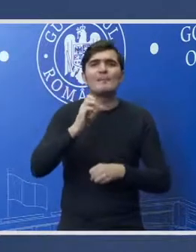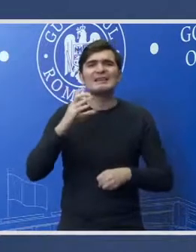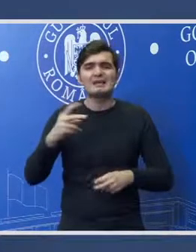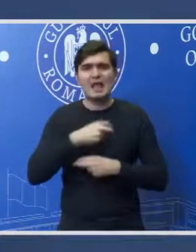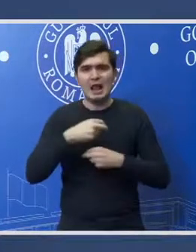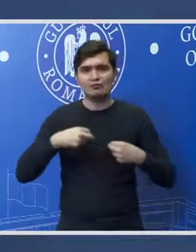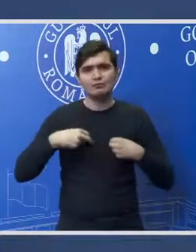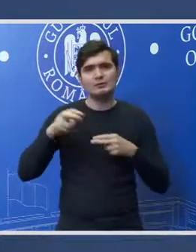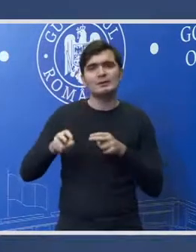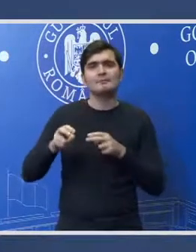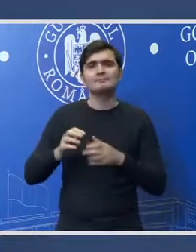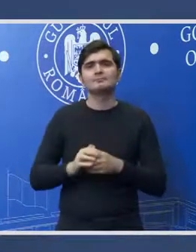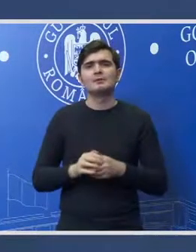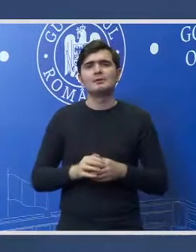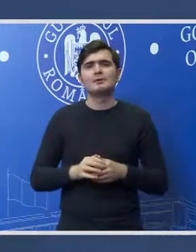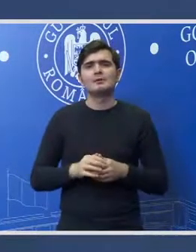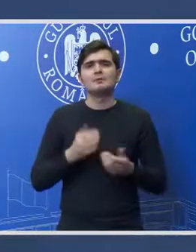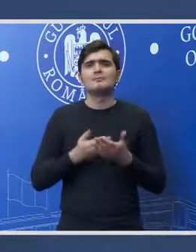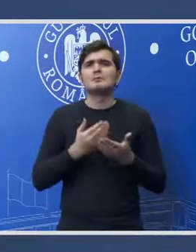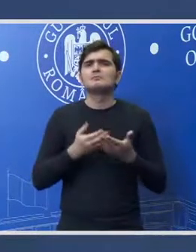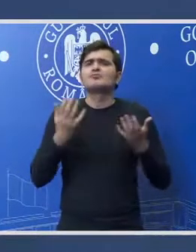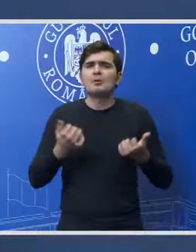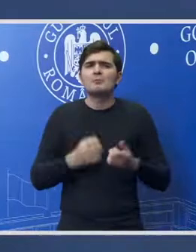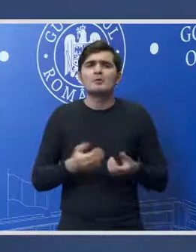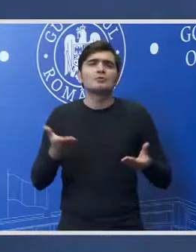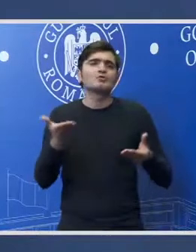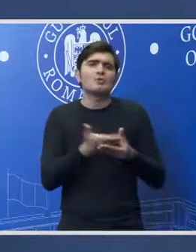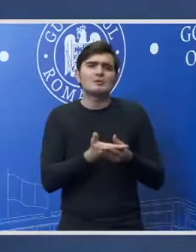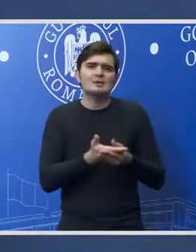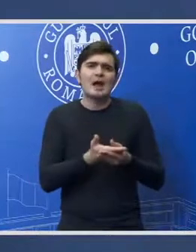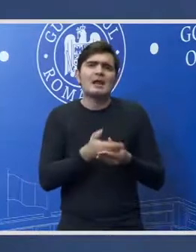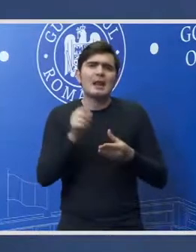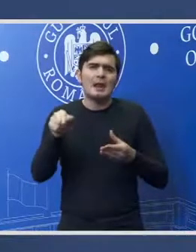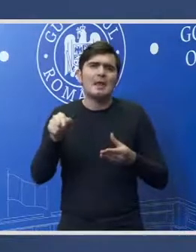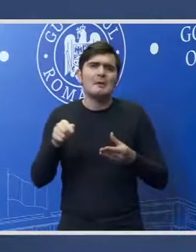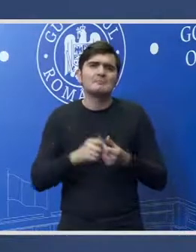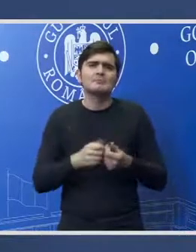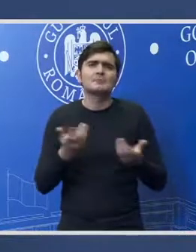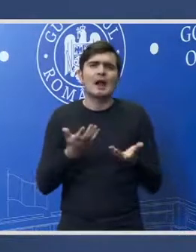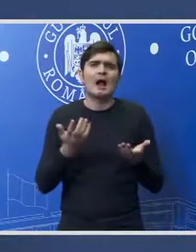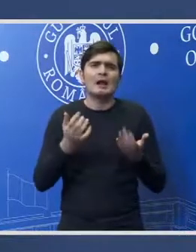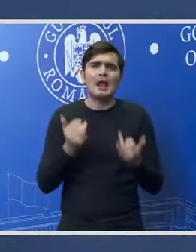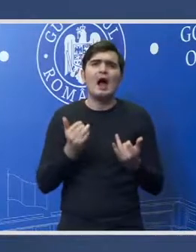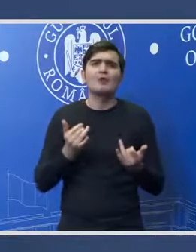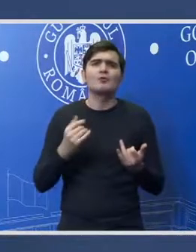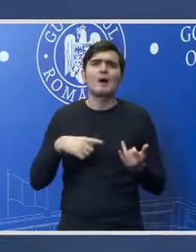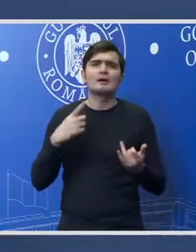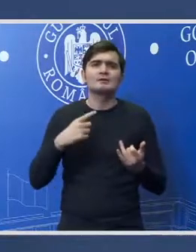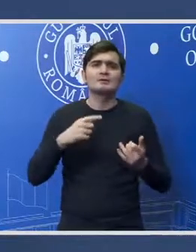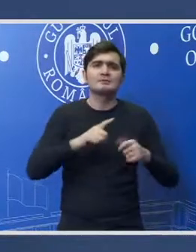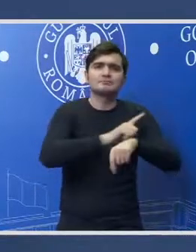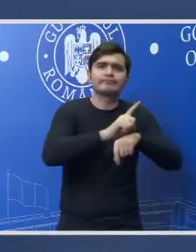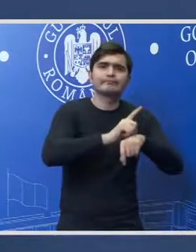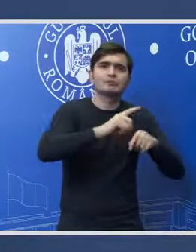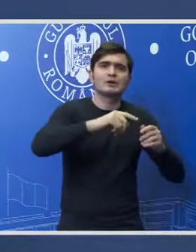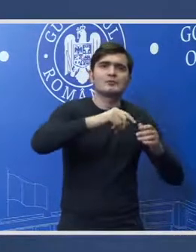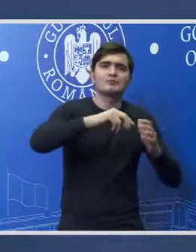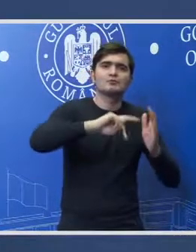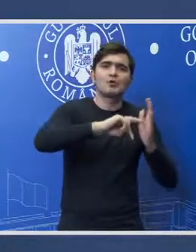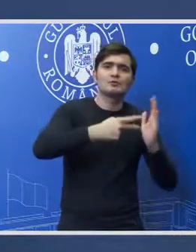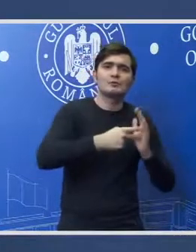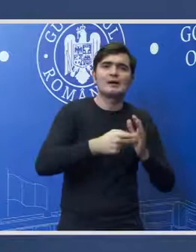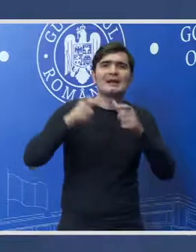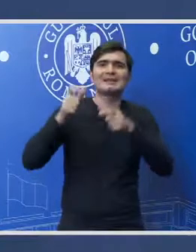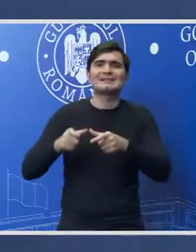justiție în sensul în care dosarele care sunt acum în soluționare la secția de